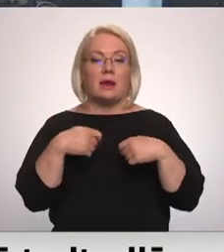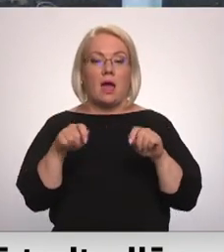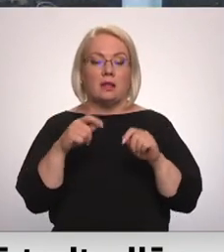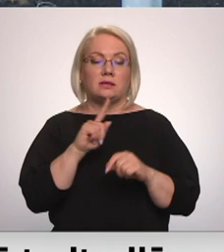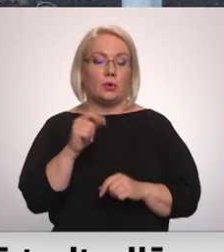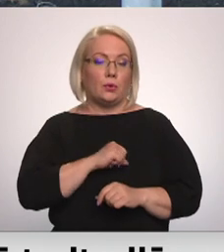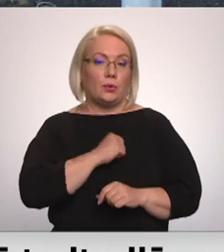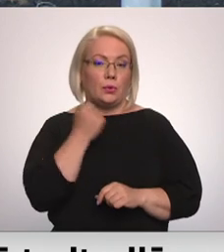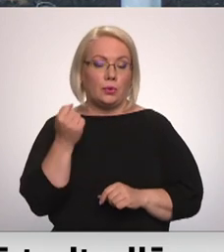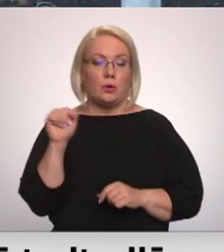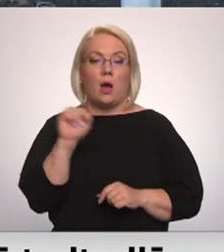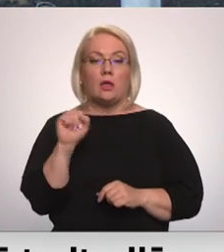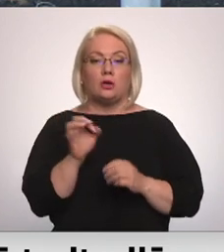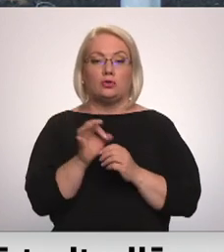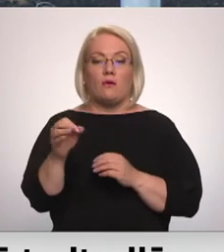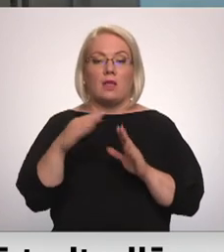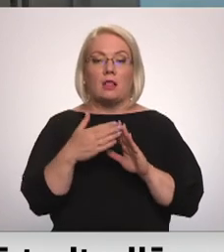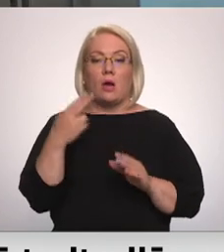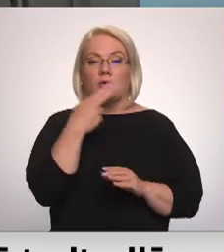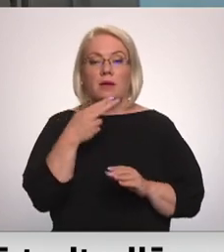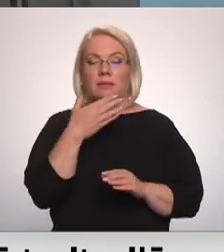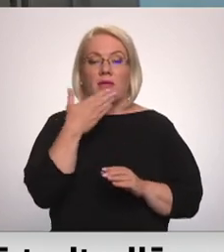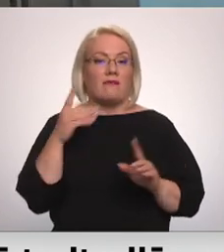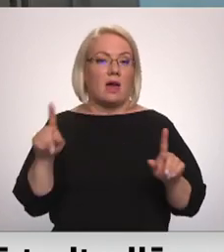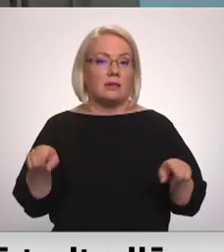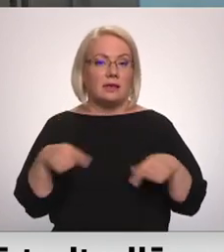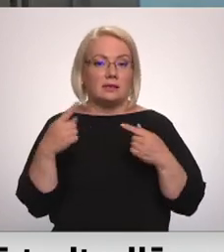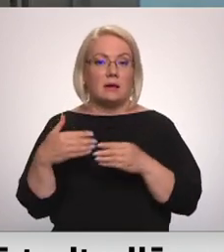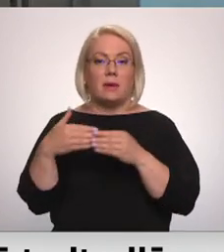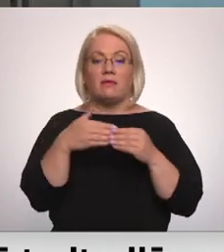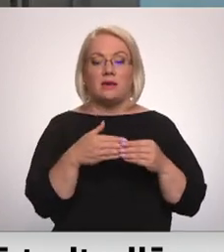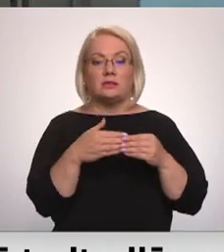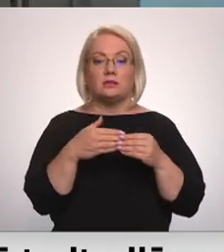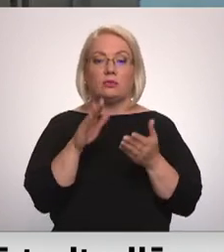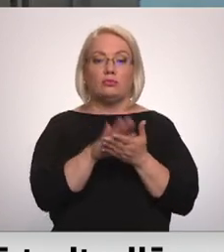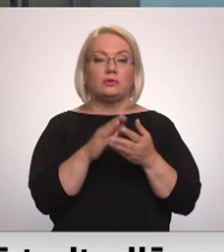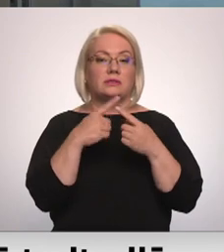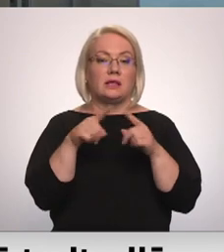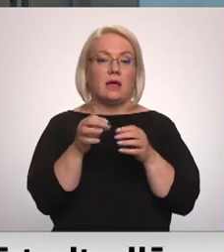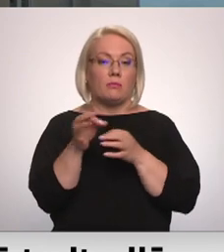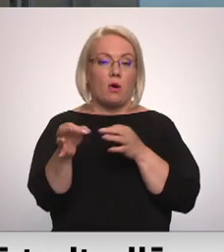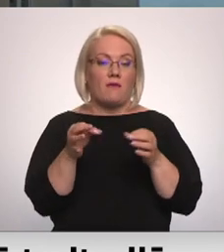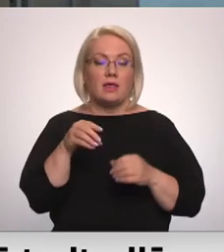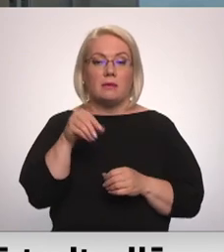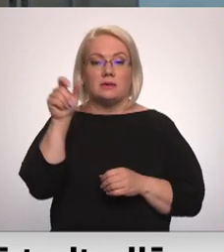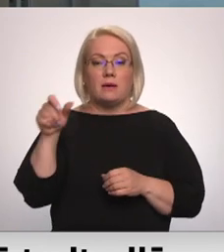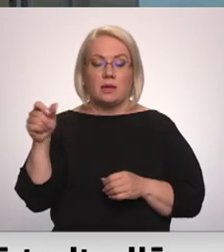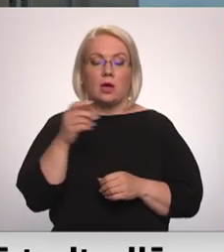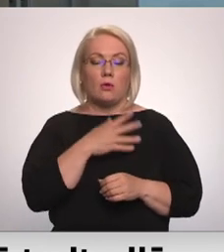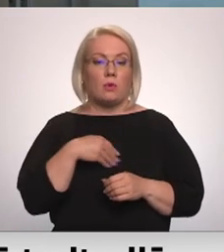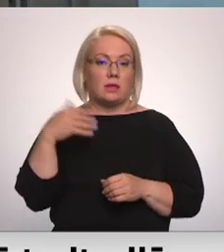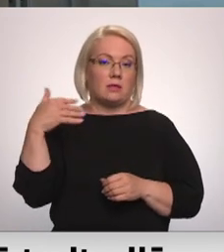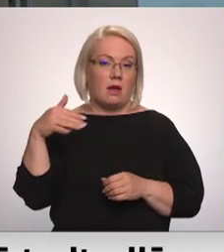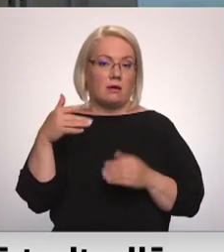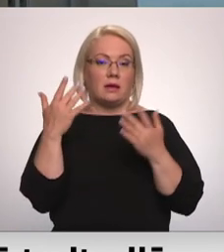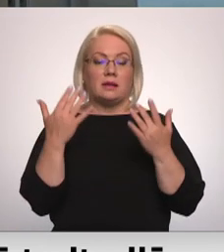grūti, jo ādažu novadā laukasēmniecība nav attīstīta, bet vēst uz citiem novadiem zemniekiem esot pārāk dārģi. Risinājums